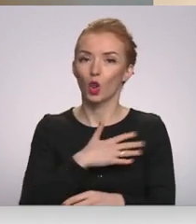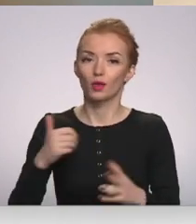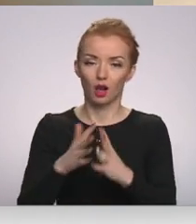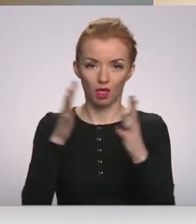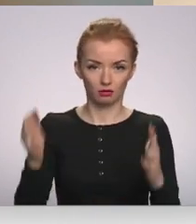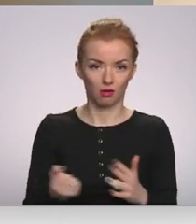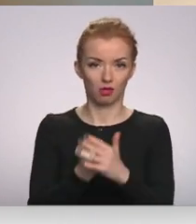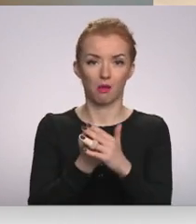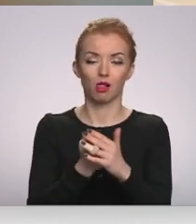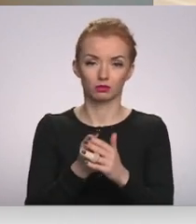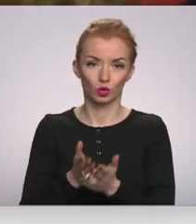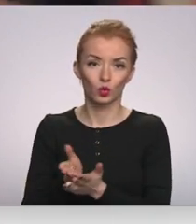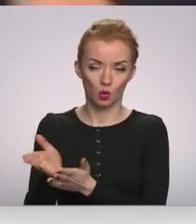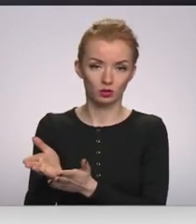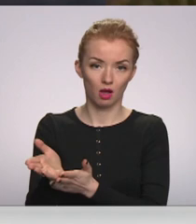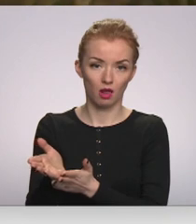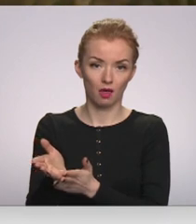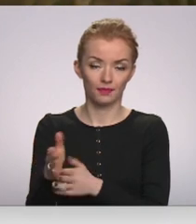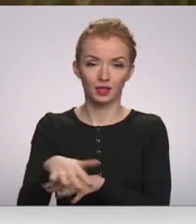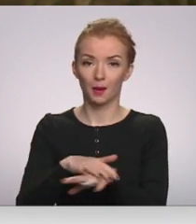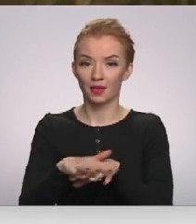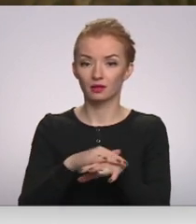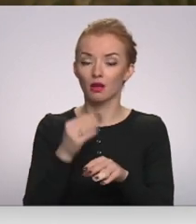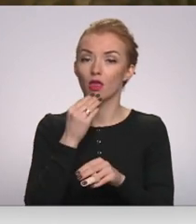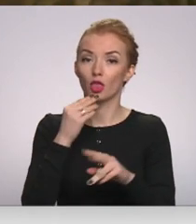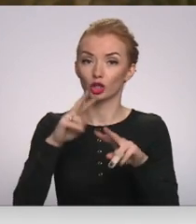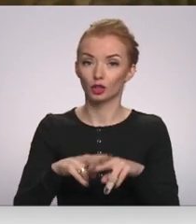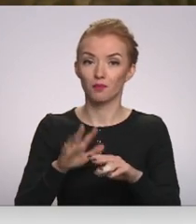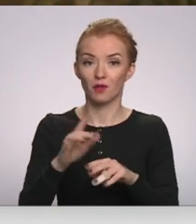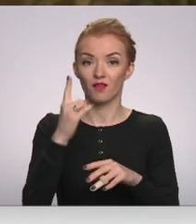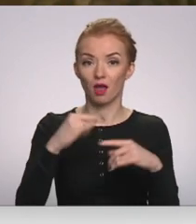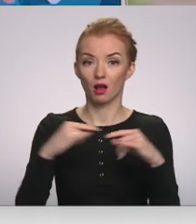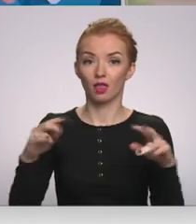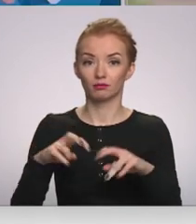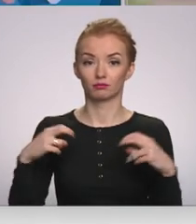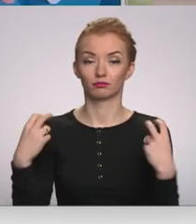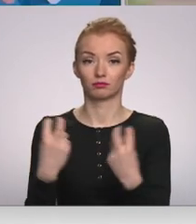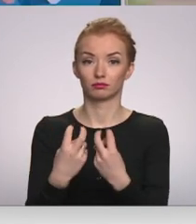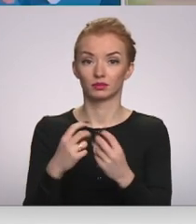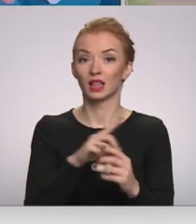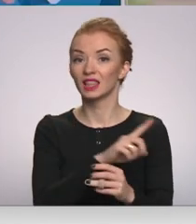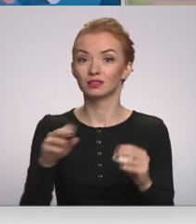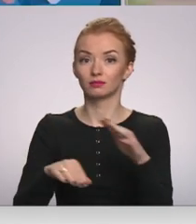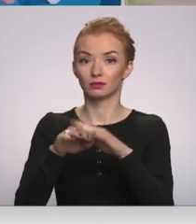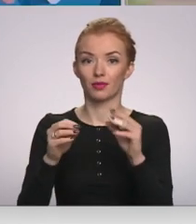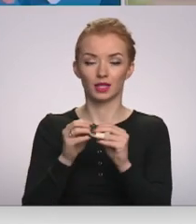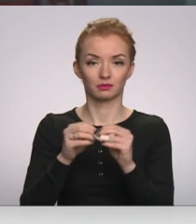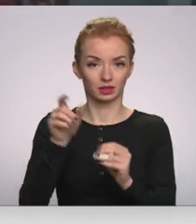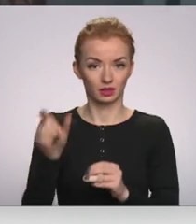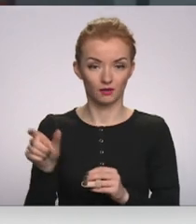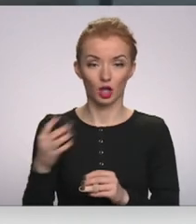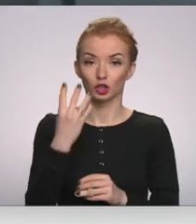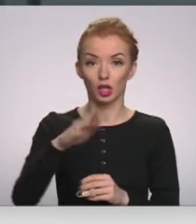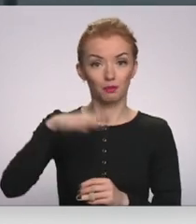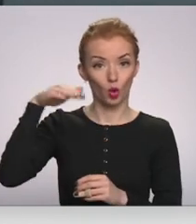nozarējiem. Sabiedriskā sēdināšanas vietās pie viena galdiņa rikstēs atrasties līdz desmit cilvēkiem – četri